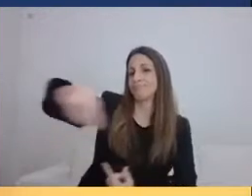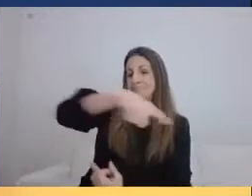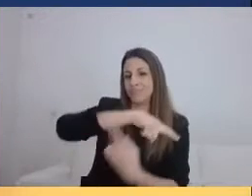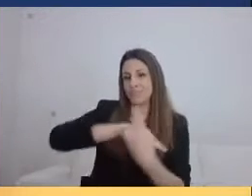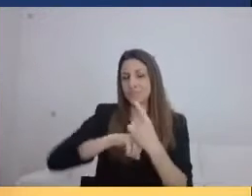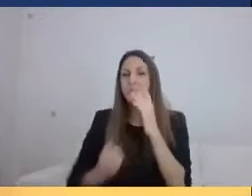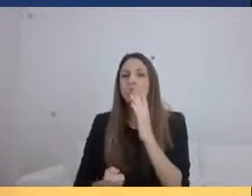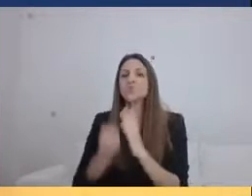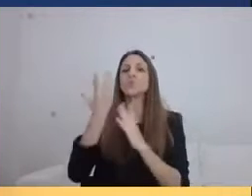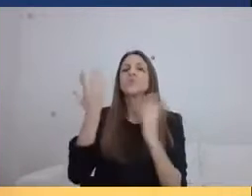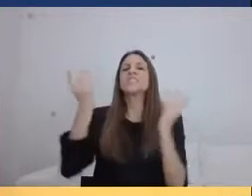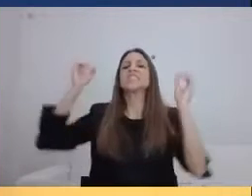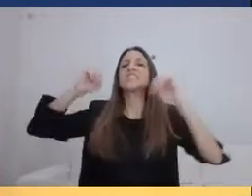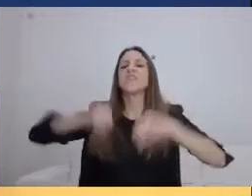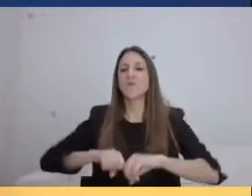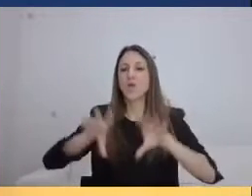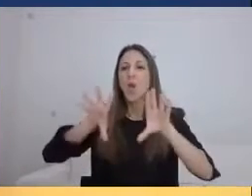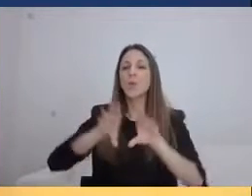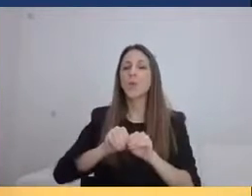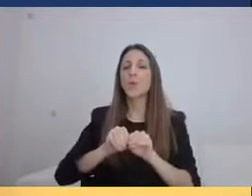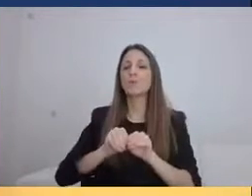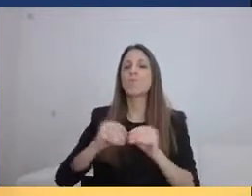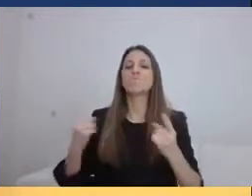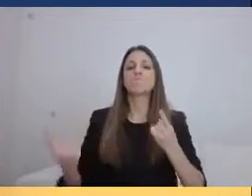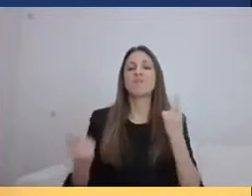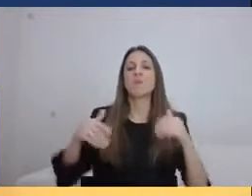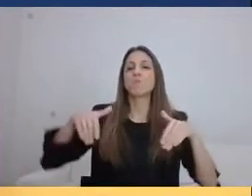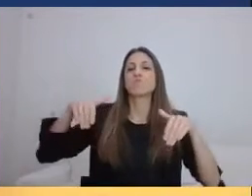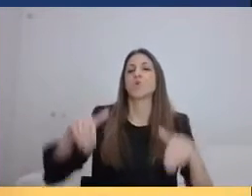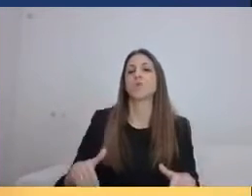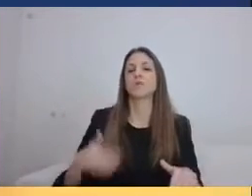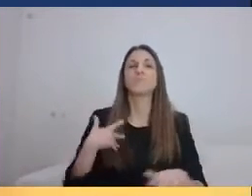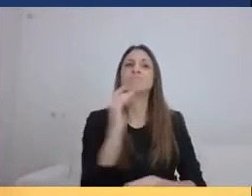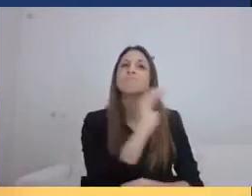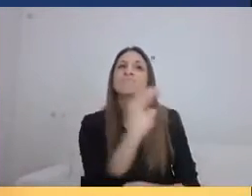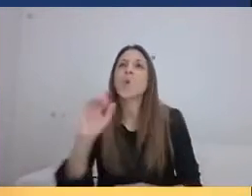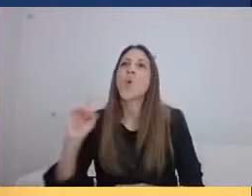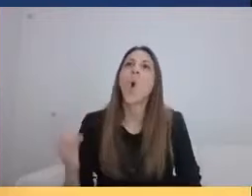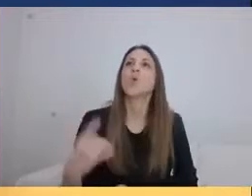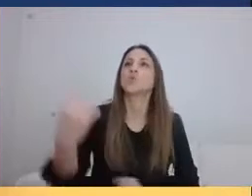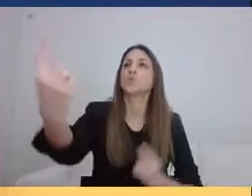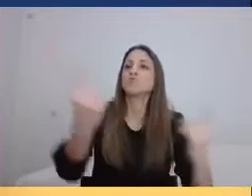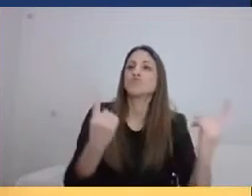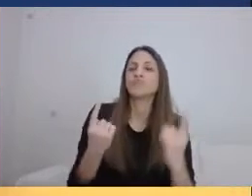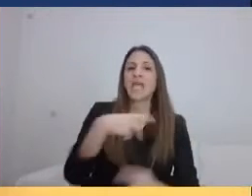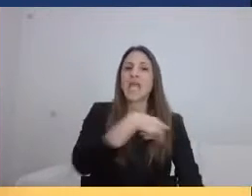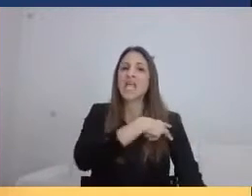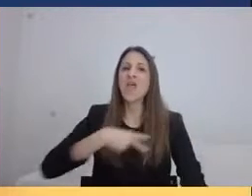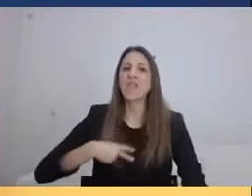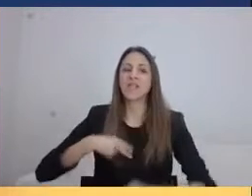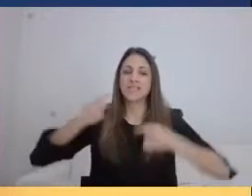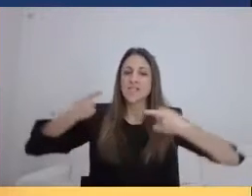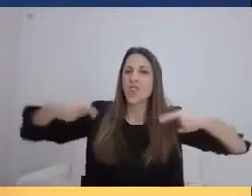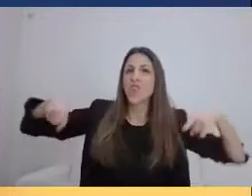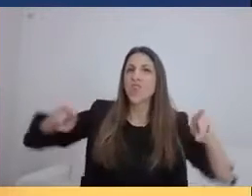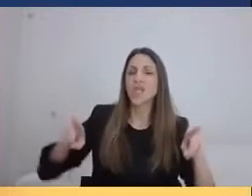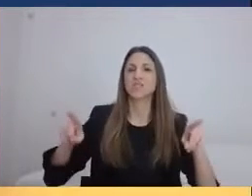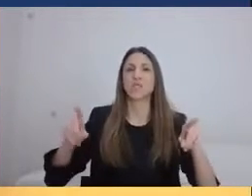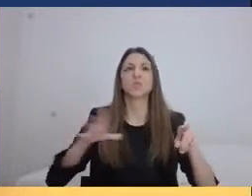τους πάντες. Την κοινωνία, τους συμπολίτες, τους εκπαιδευτικούς για να